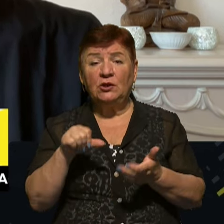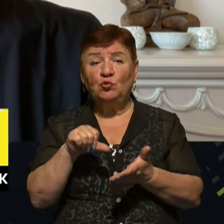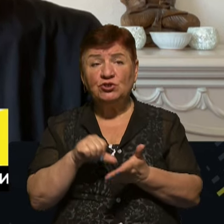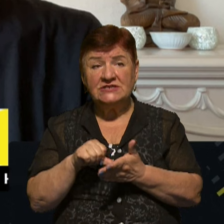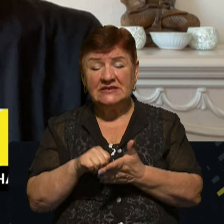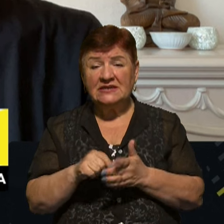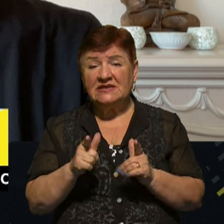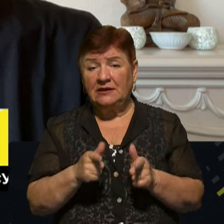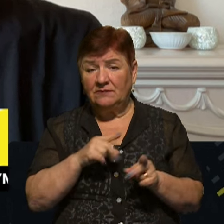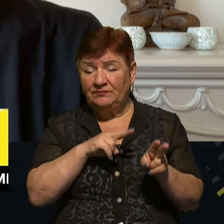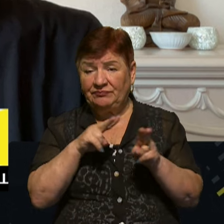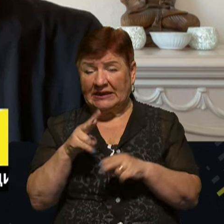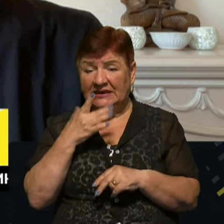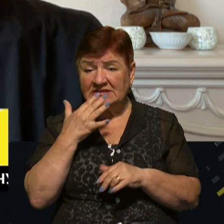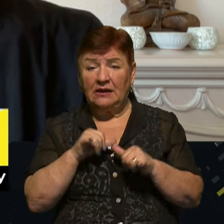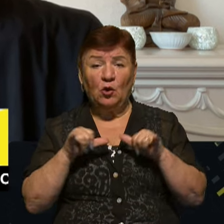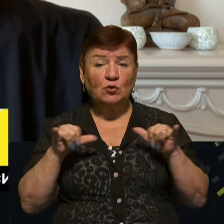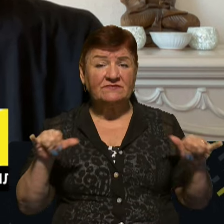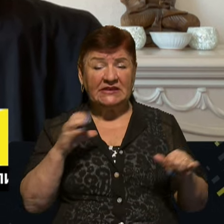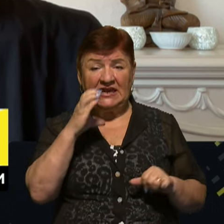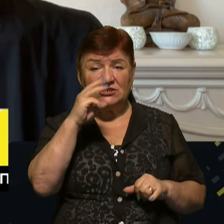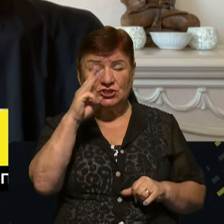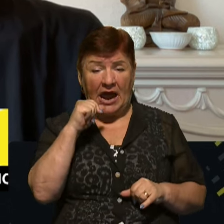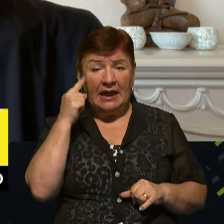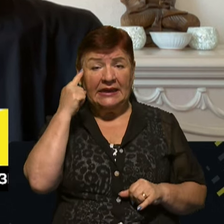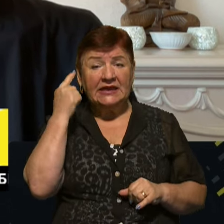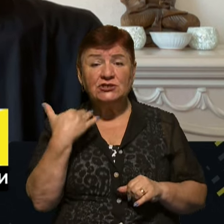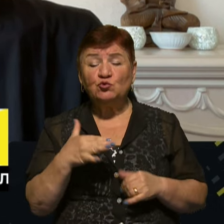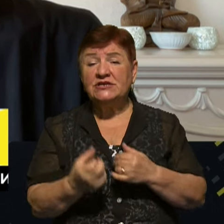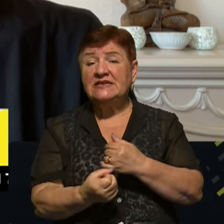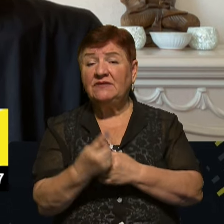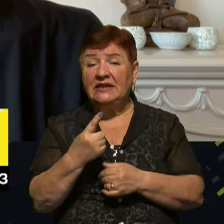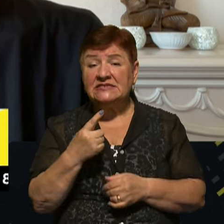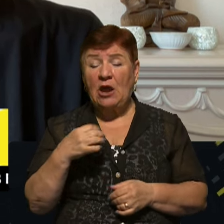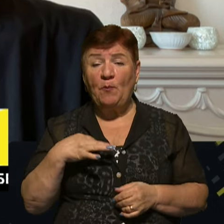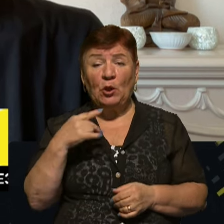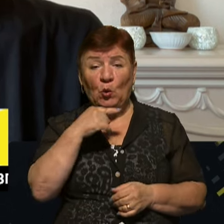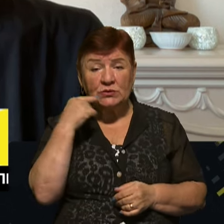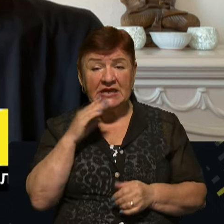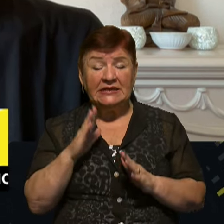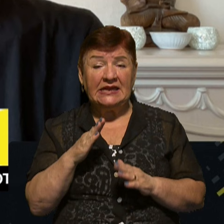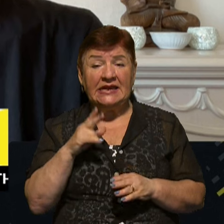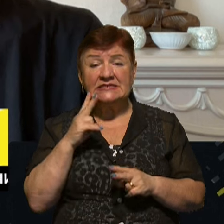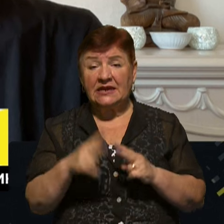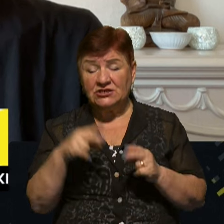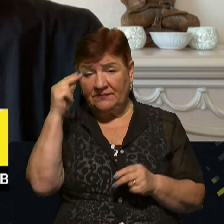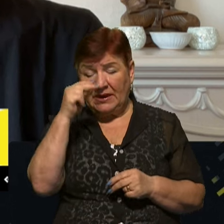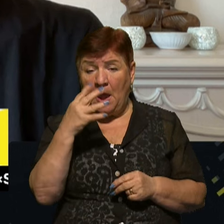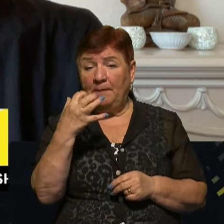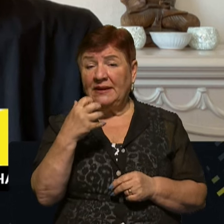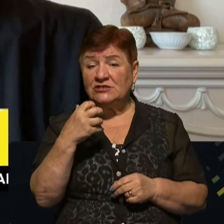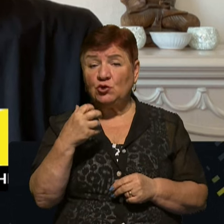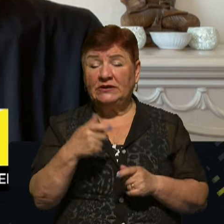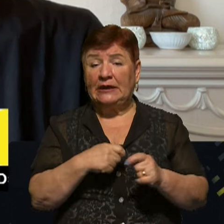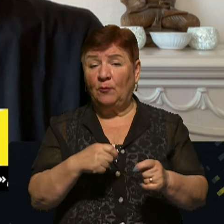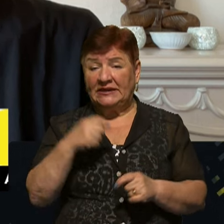Тайвань згідно зі свідченнями національних розвитків США. Китайці вже з'явилися в Білорусі та тільки закінчили свої навчання. 500 кілометрів від Києва,